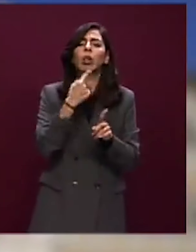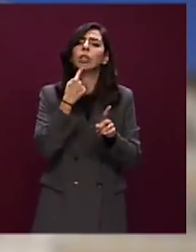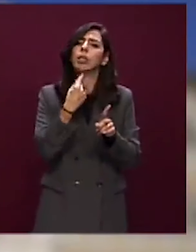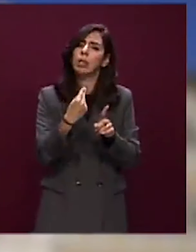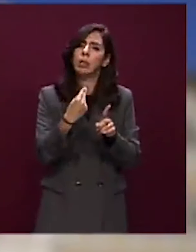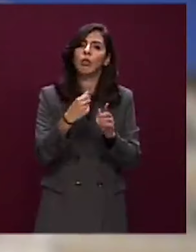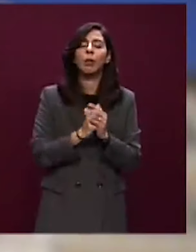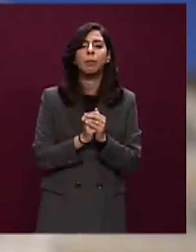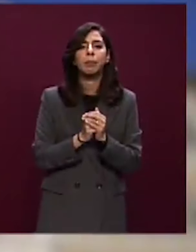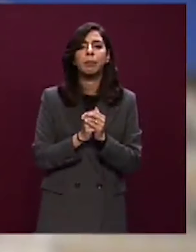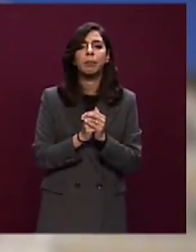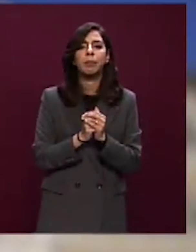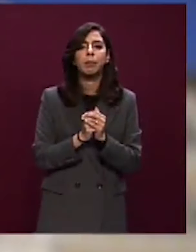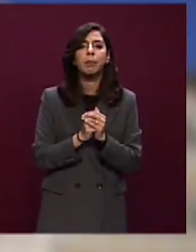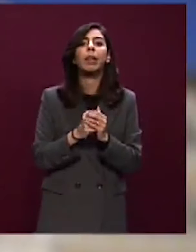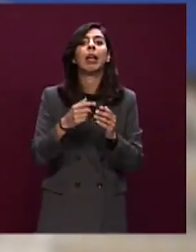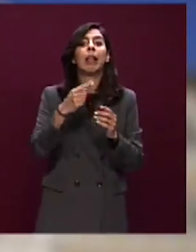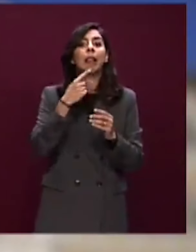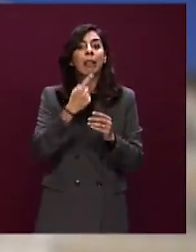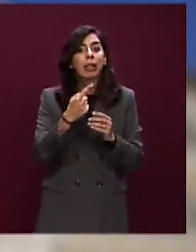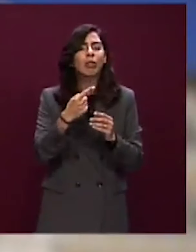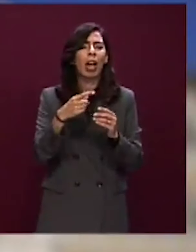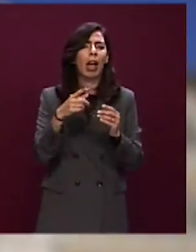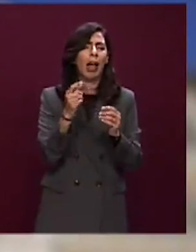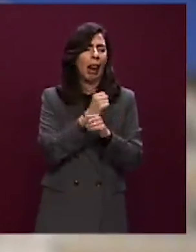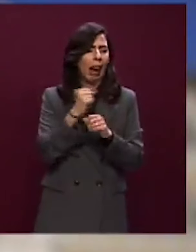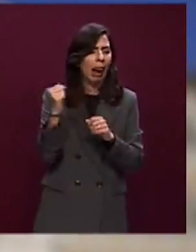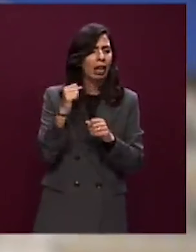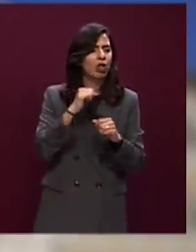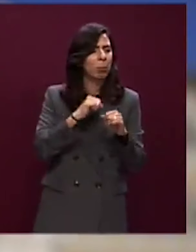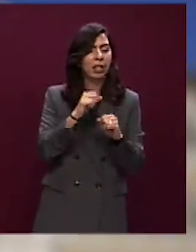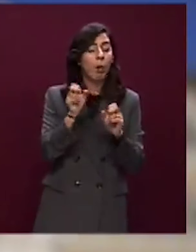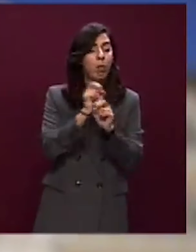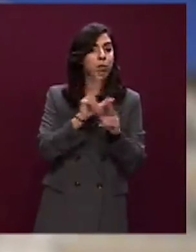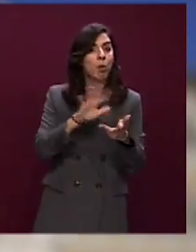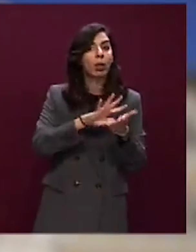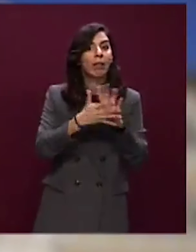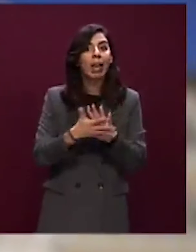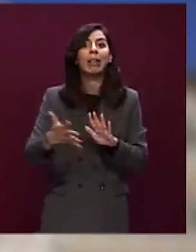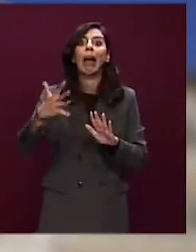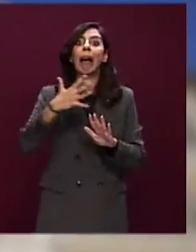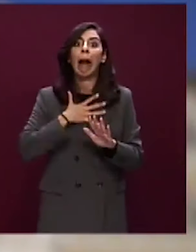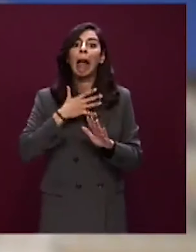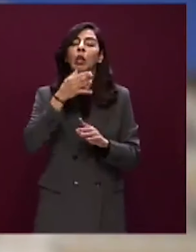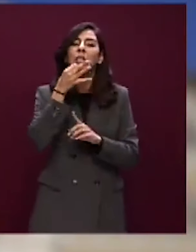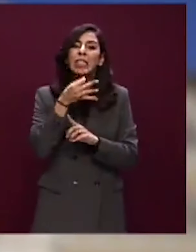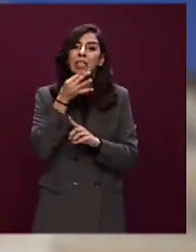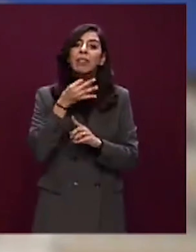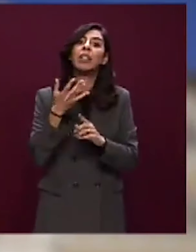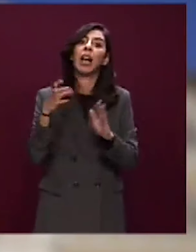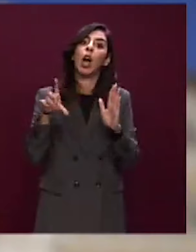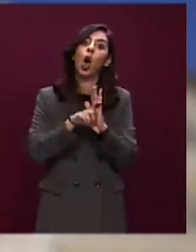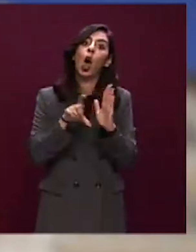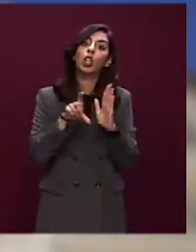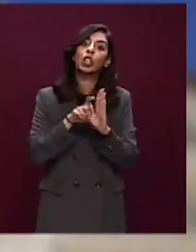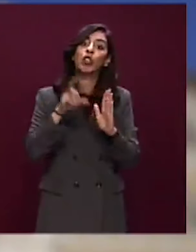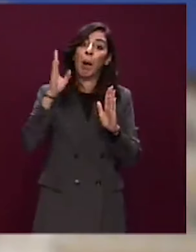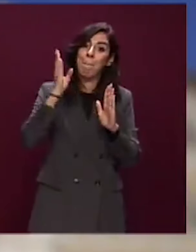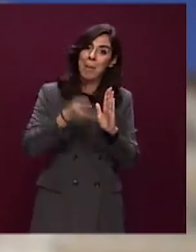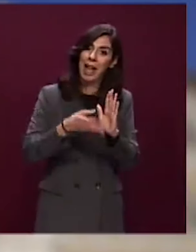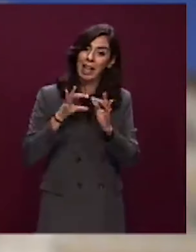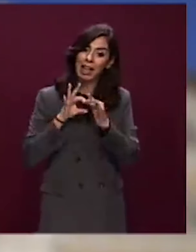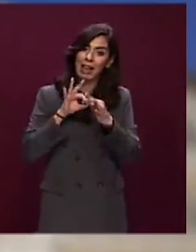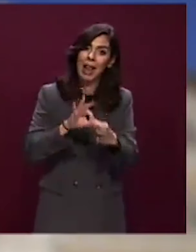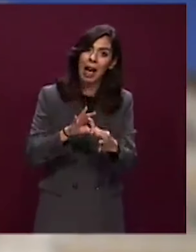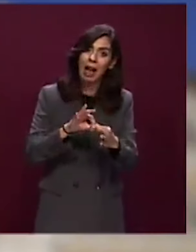illecito amministrativo, ma sarà un reato, cioè codice penale, il blocco della circolazione fatto dalle persone senza